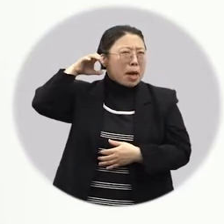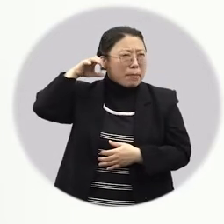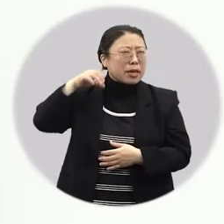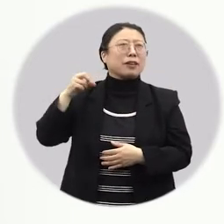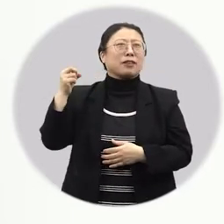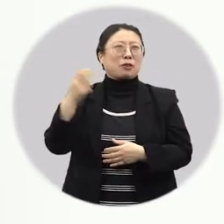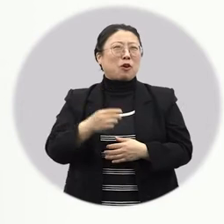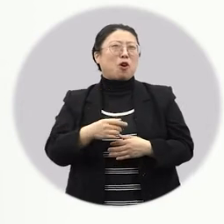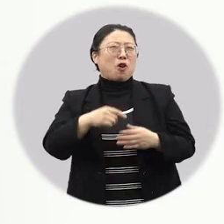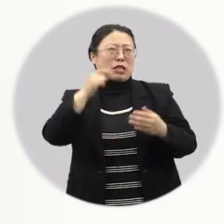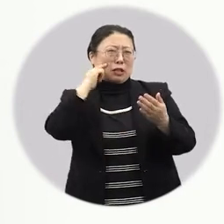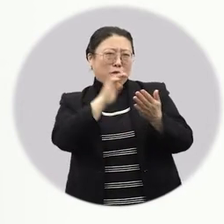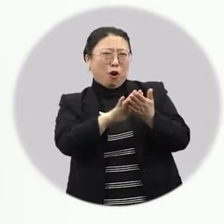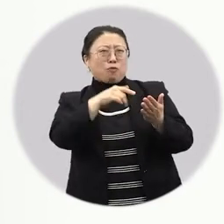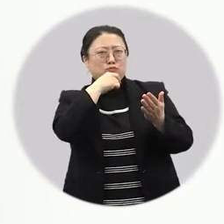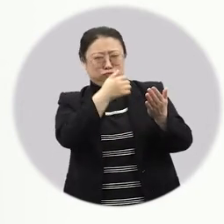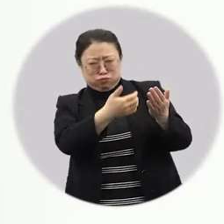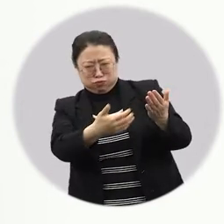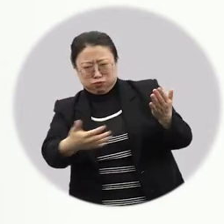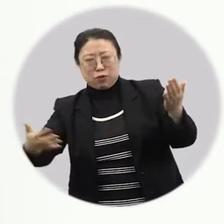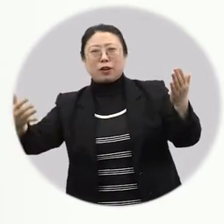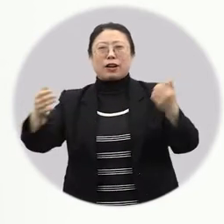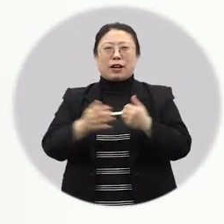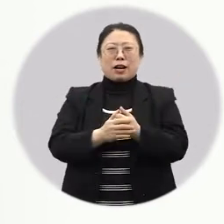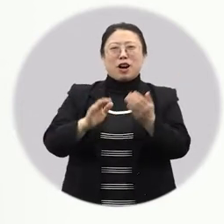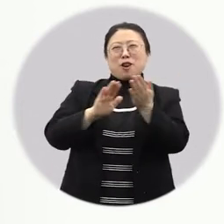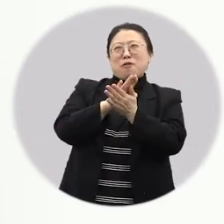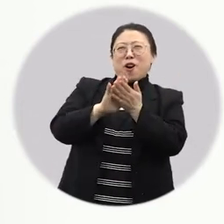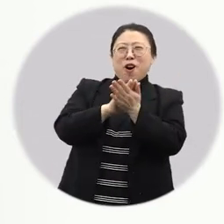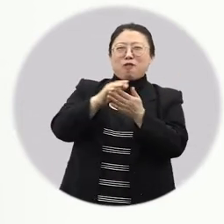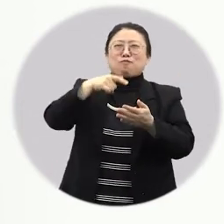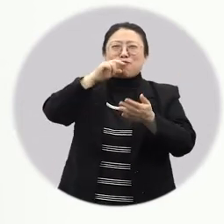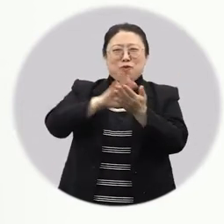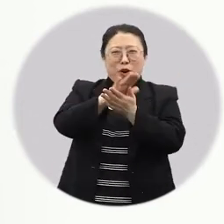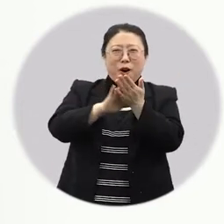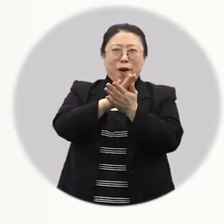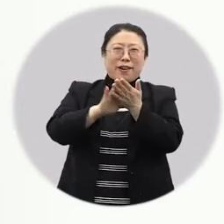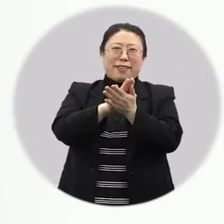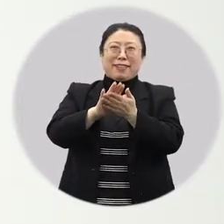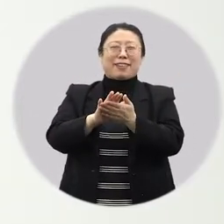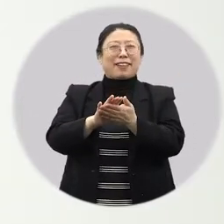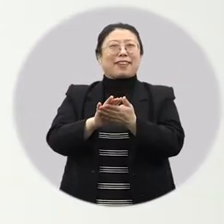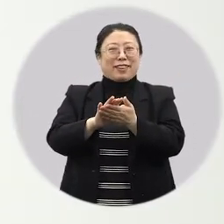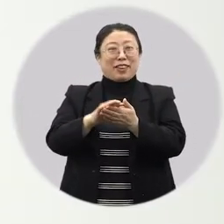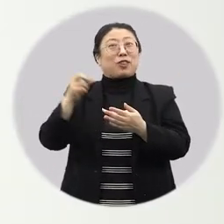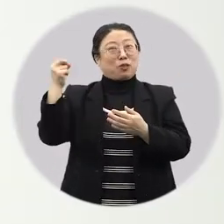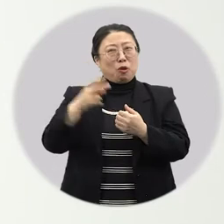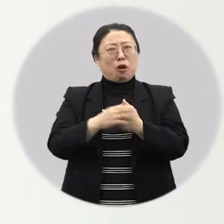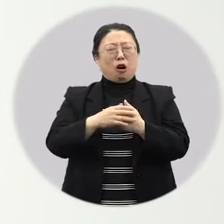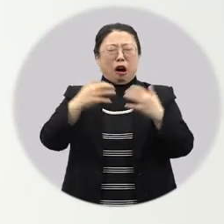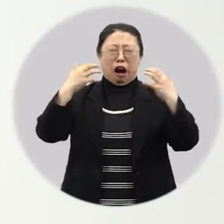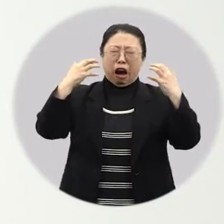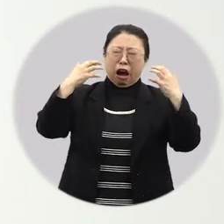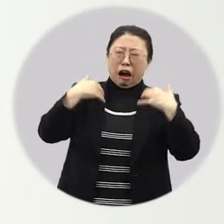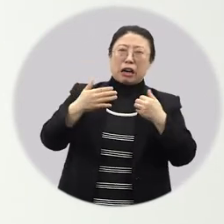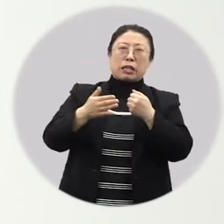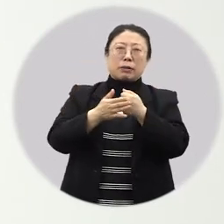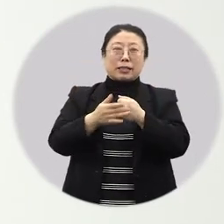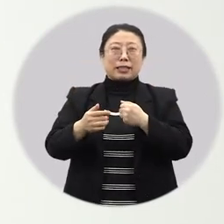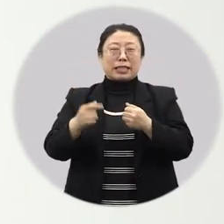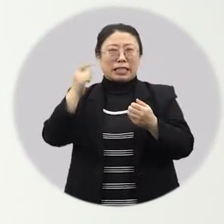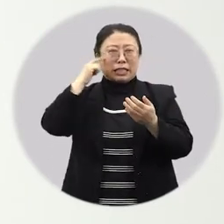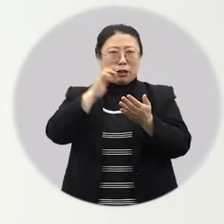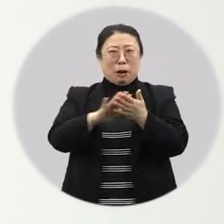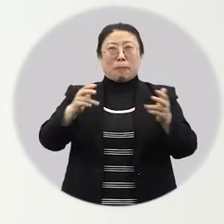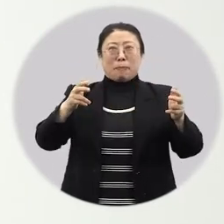매미 소리랑 시원한 물 소리, 여름에 놀러가서 하는 물놀이가 떠올라요. 그리고 너무 더우니까